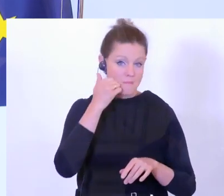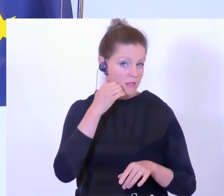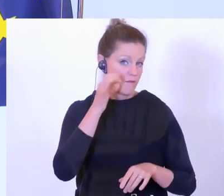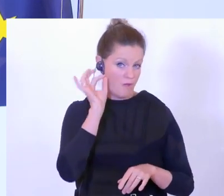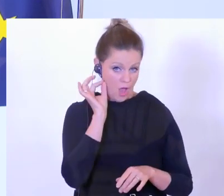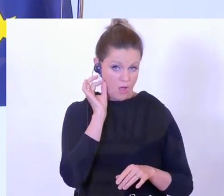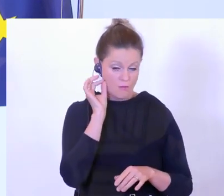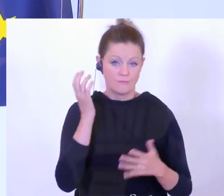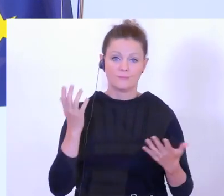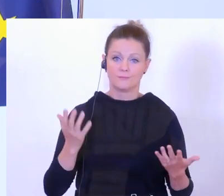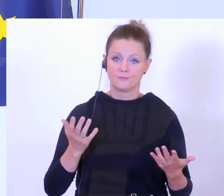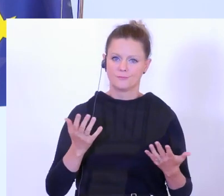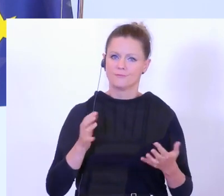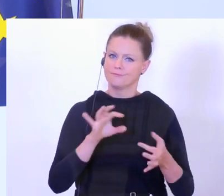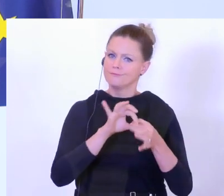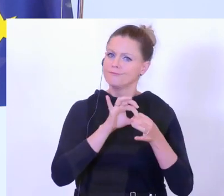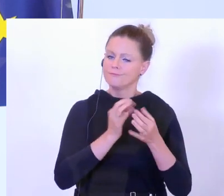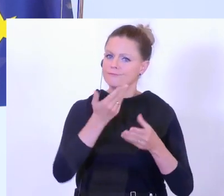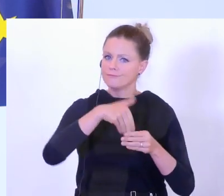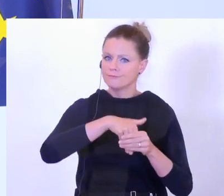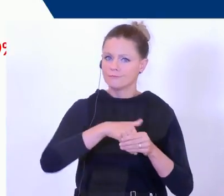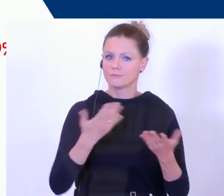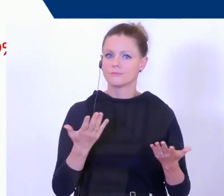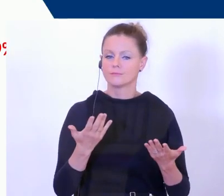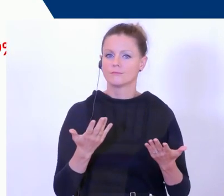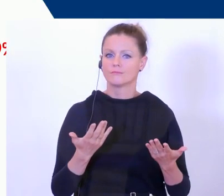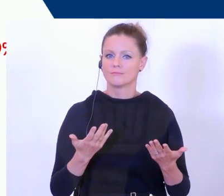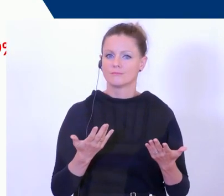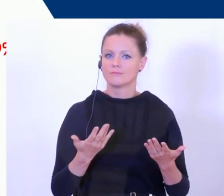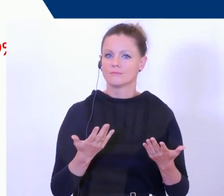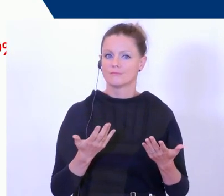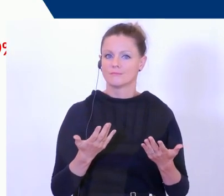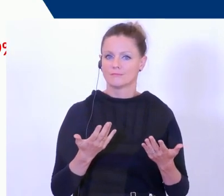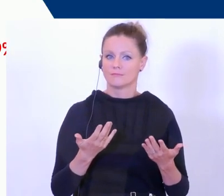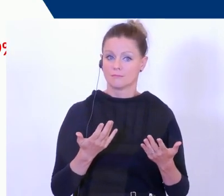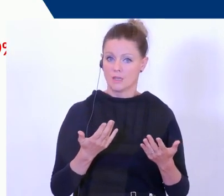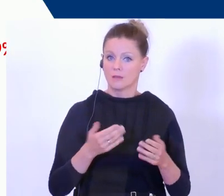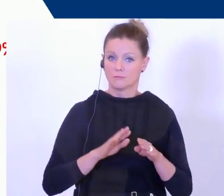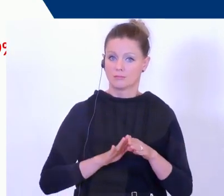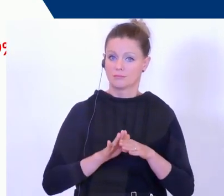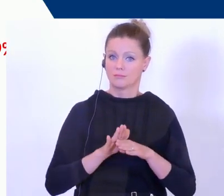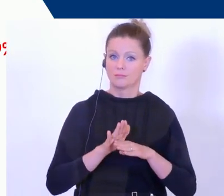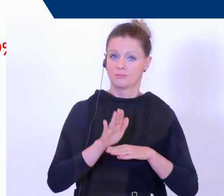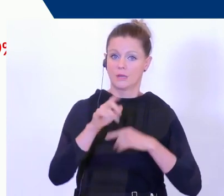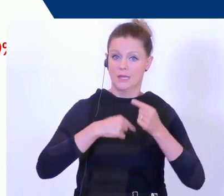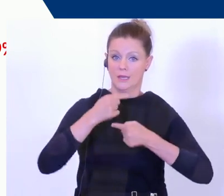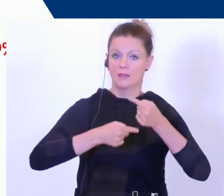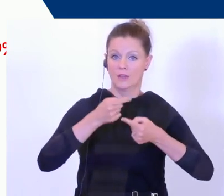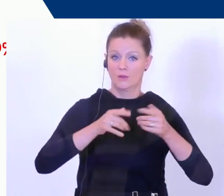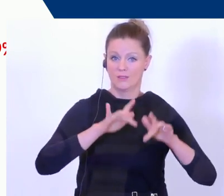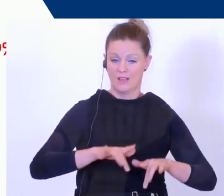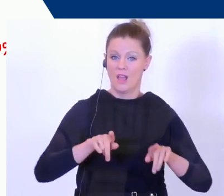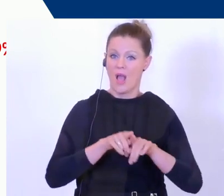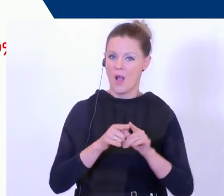anbelangt, so haben wir durchaus eine steigende Entwicklung. Das hat auch zu tun mit der